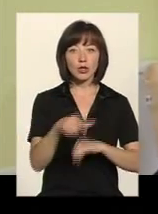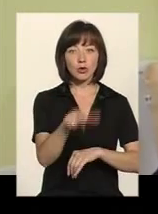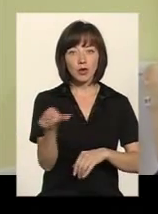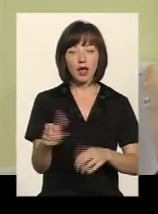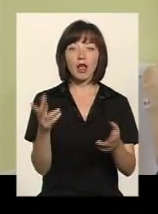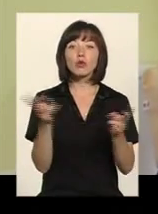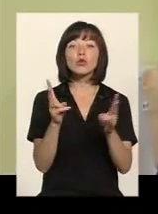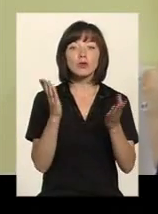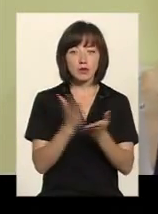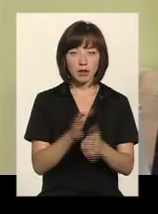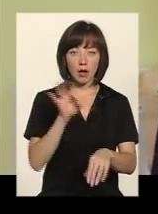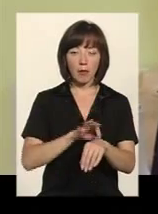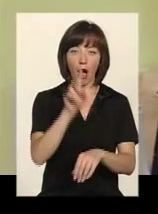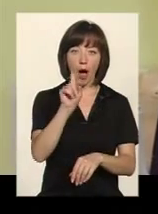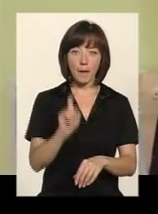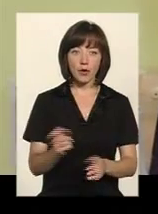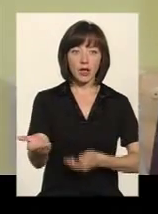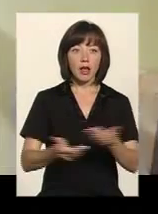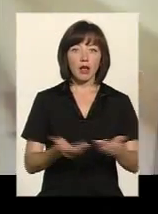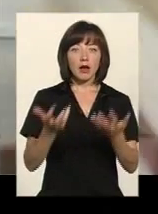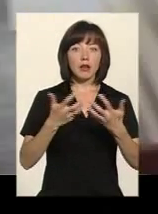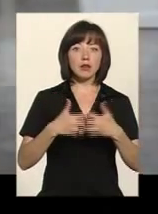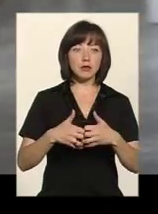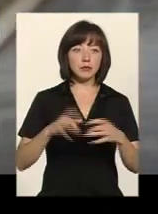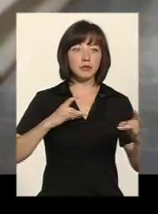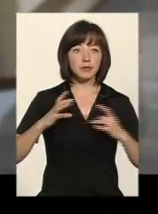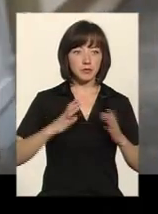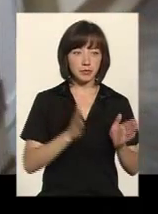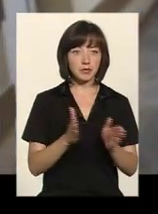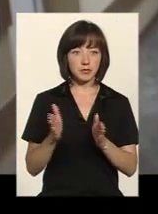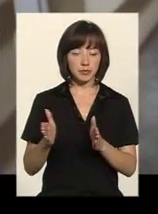заболеваннями опорно-двигательного апарата і центральної нервної системи.